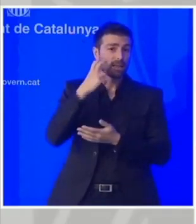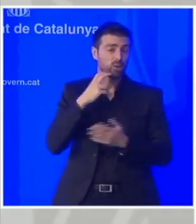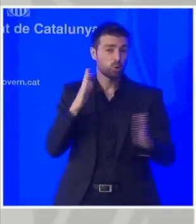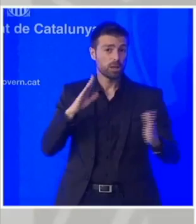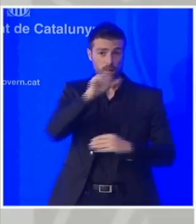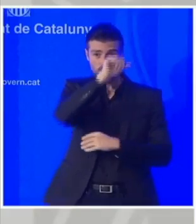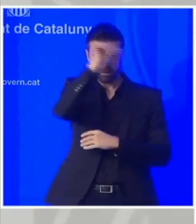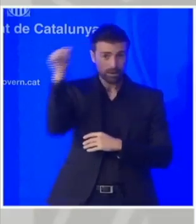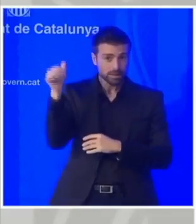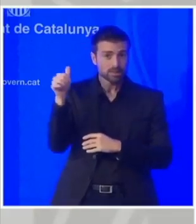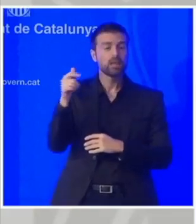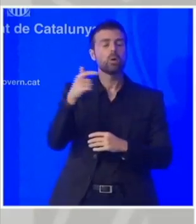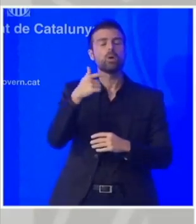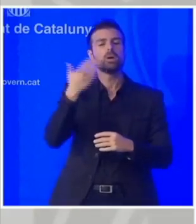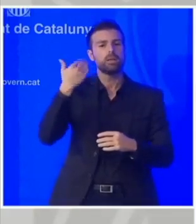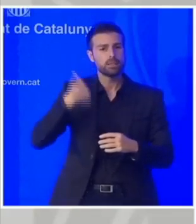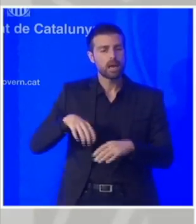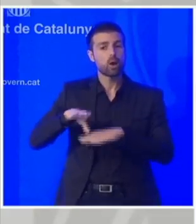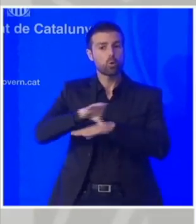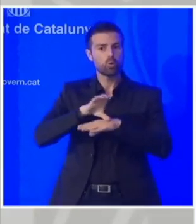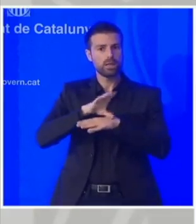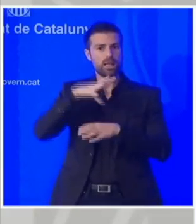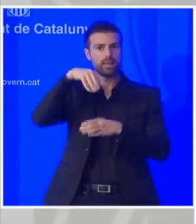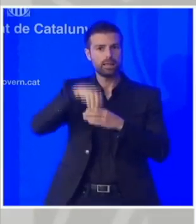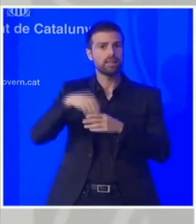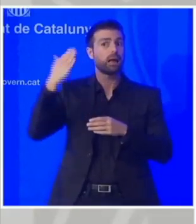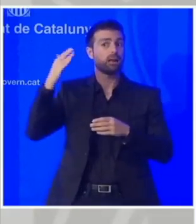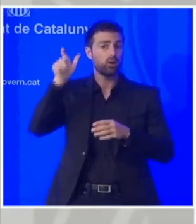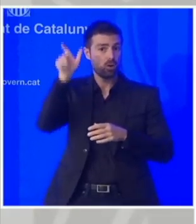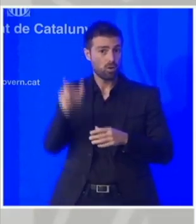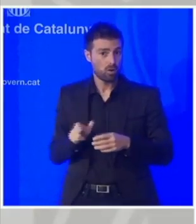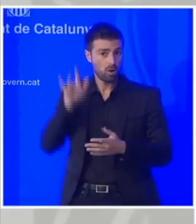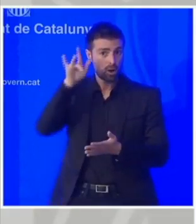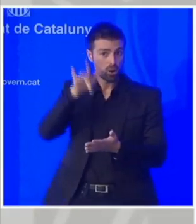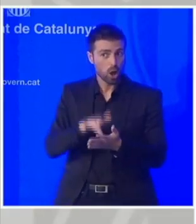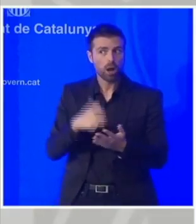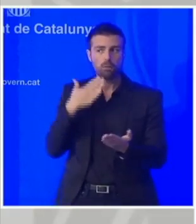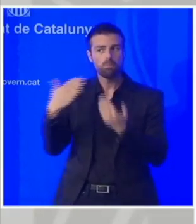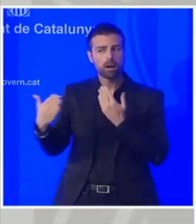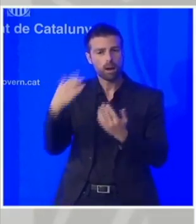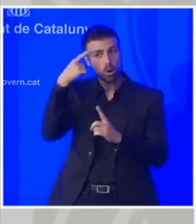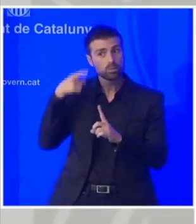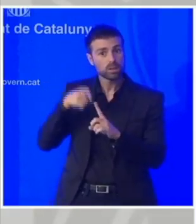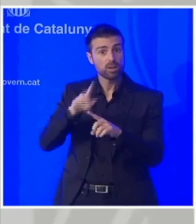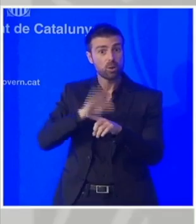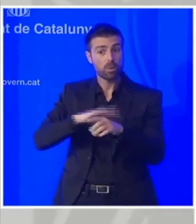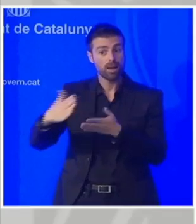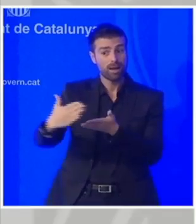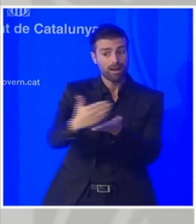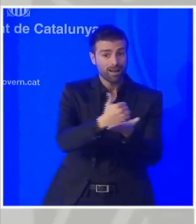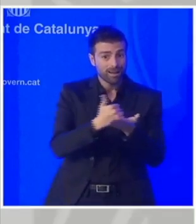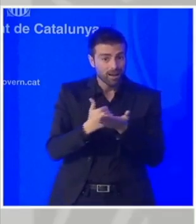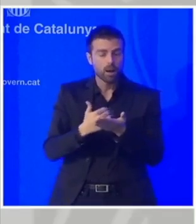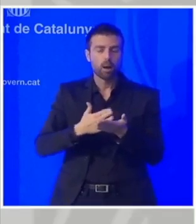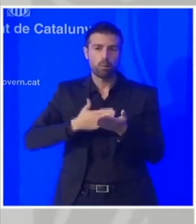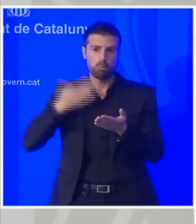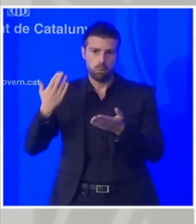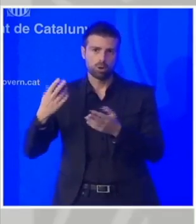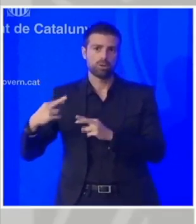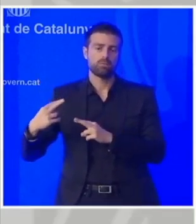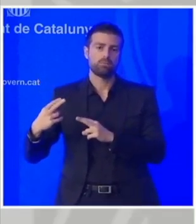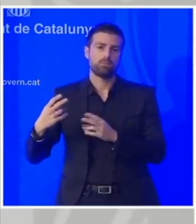negociacions també amb el llavors conseller d'Interior perquè poguessin revertir aquesta recaptació